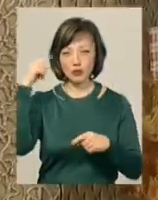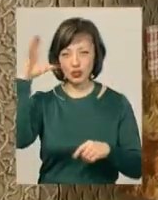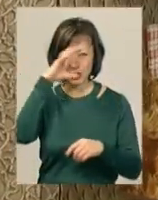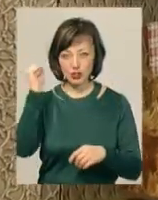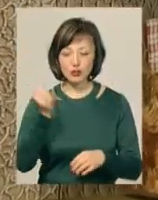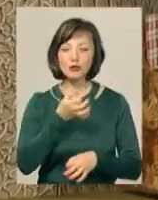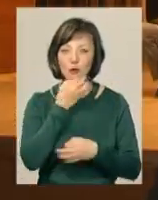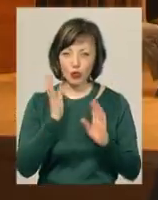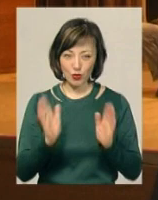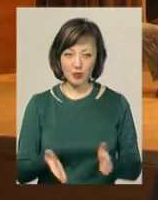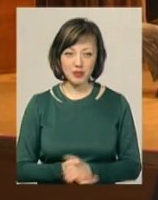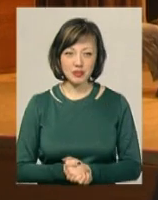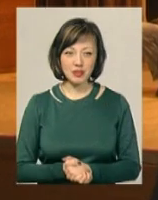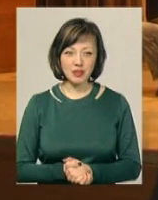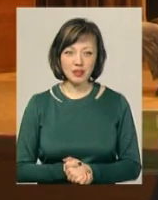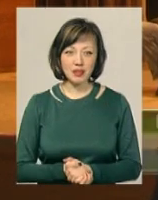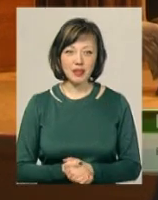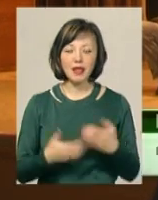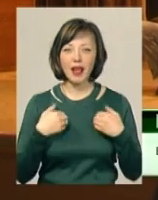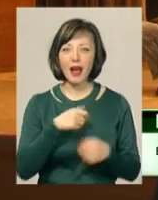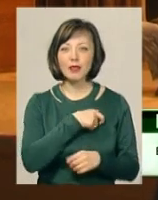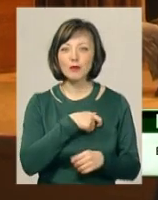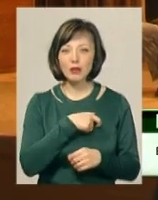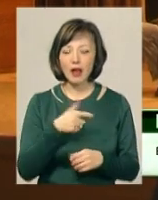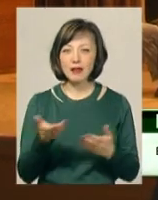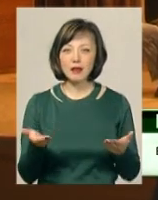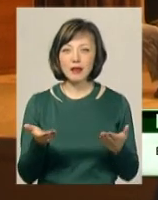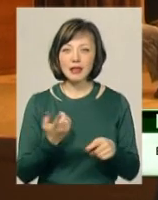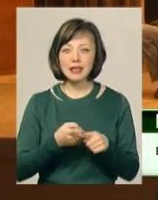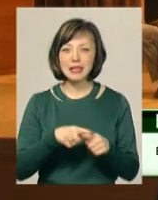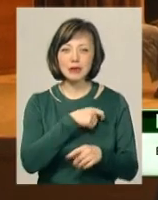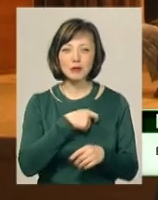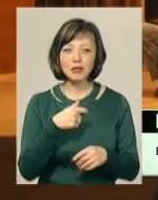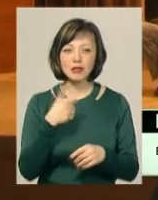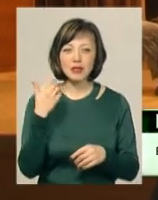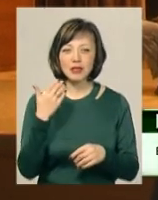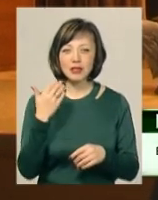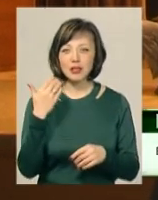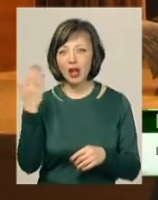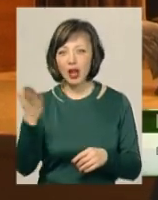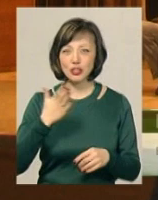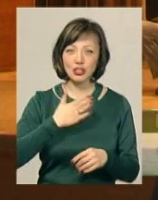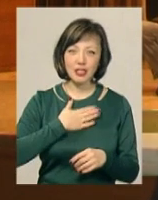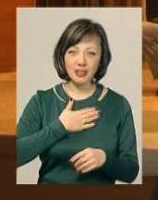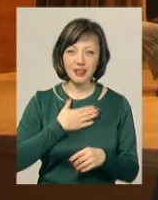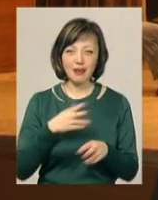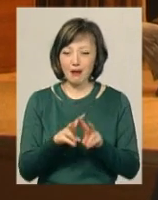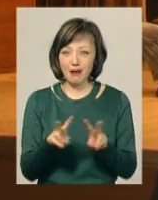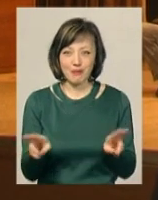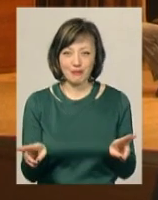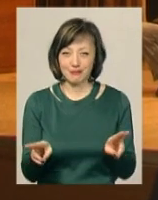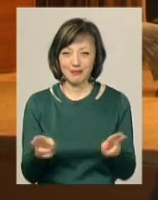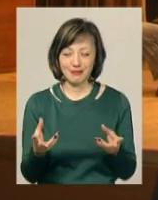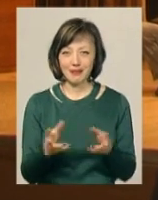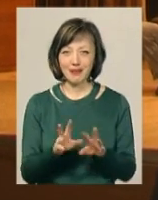ніч» глядачам сподобається. Я депутат, і депутати, вони наші, їхні, вони, мені здається, в них щось поєднує однакове.